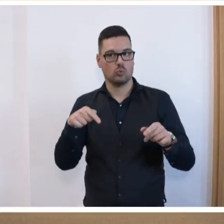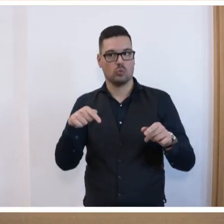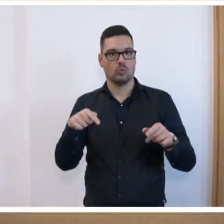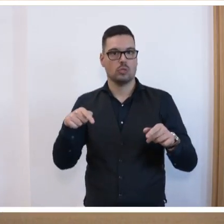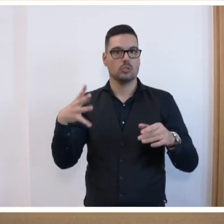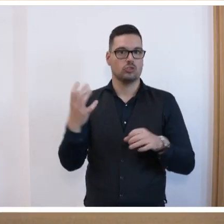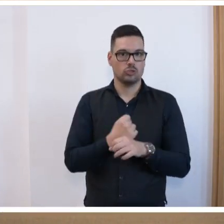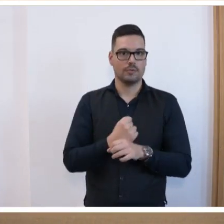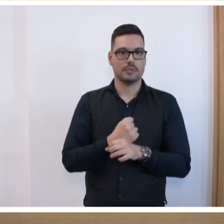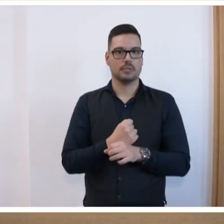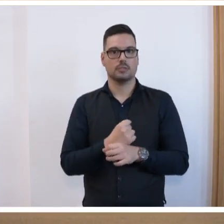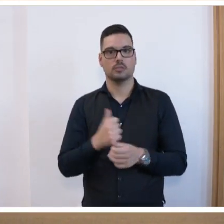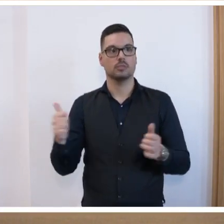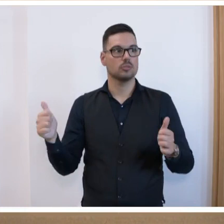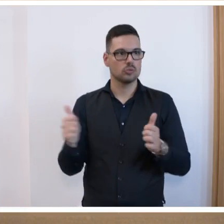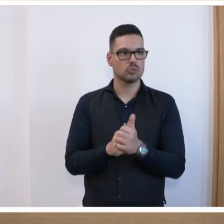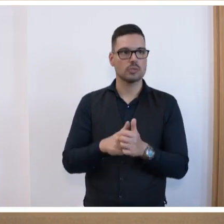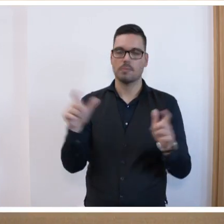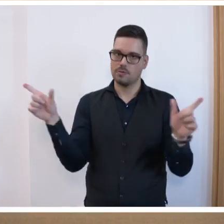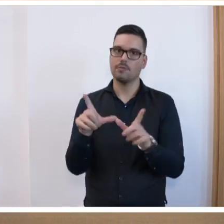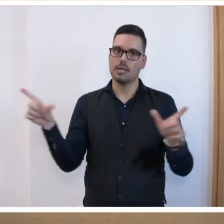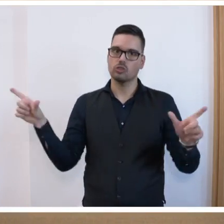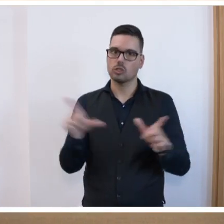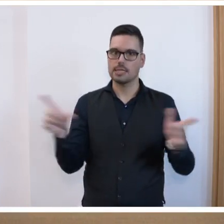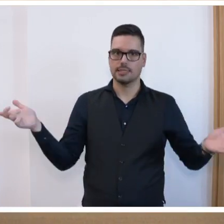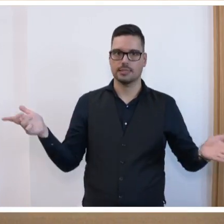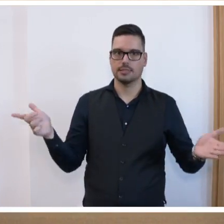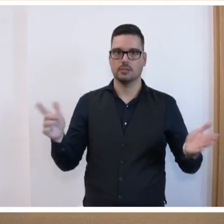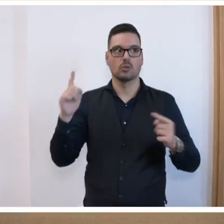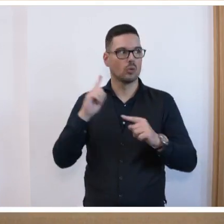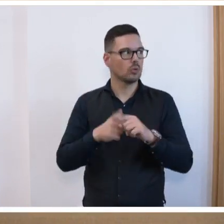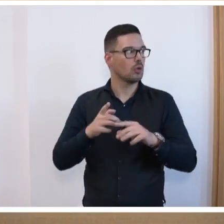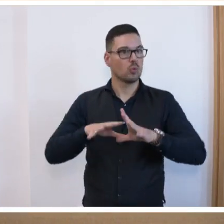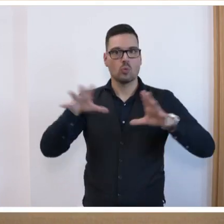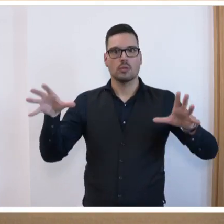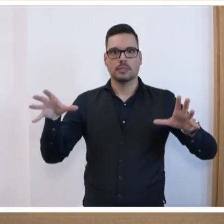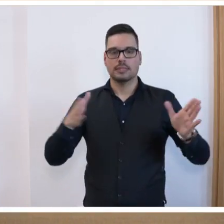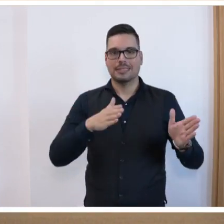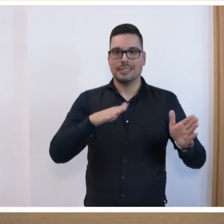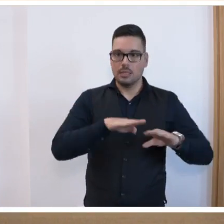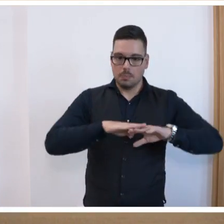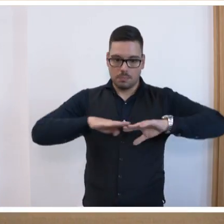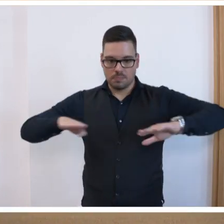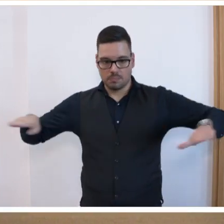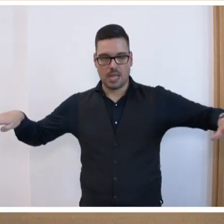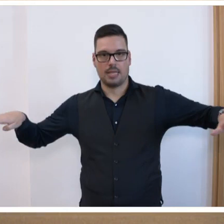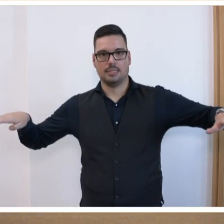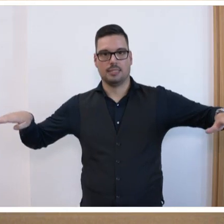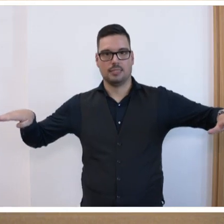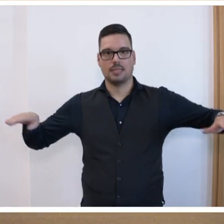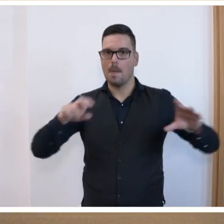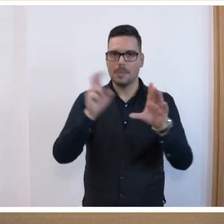das Ganze veranstaltet haben und das auch auf großer Basis so, dass man eine höchstmögliche